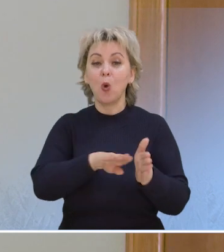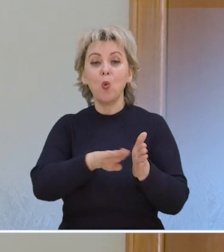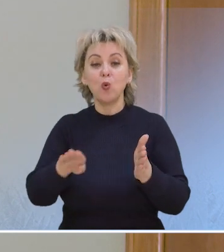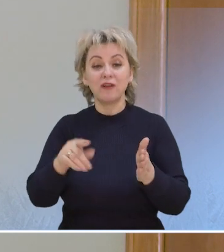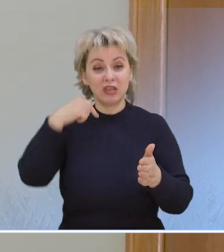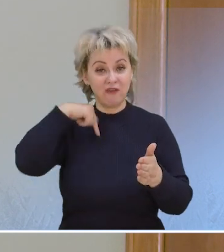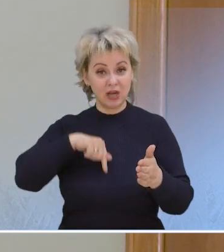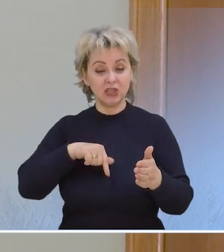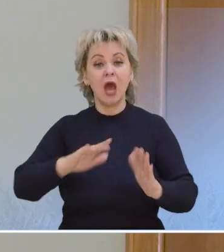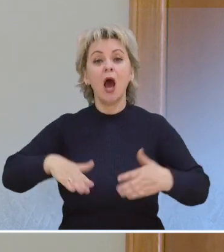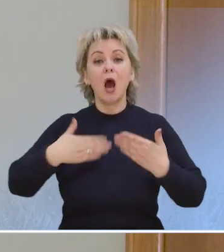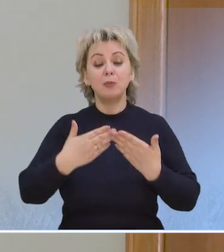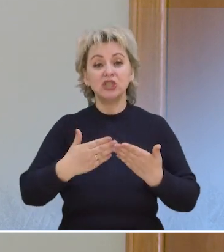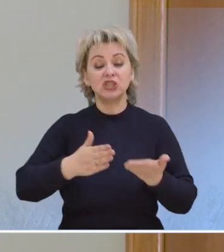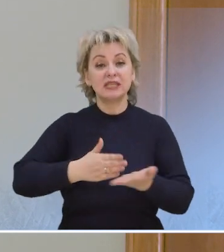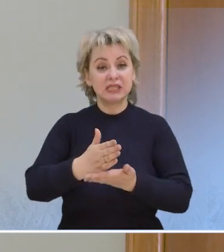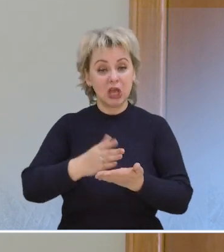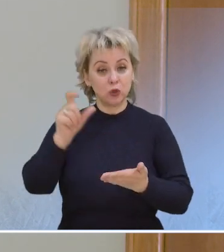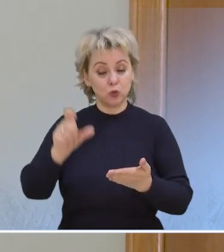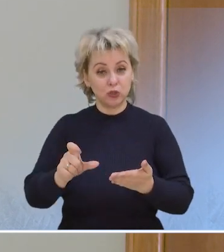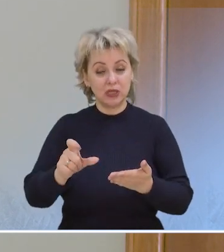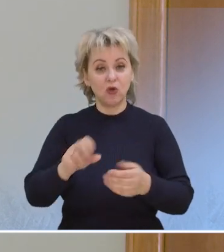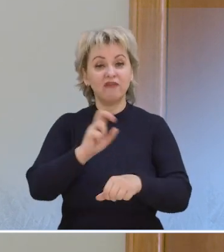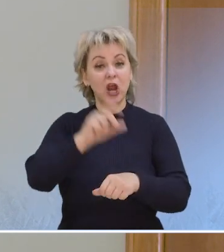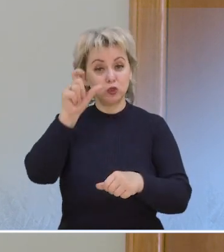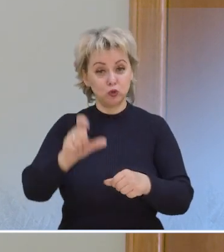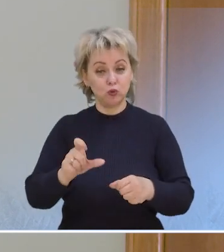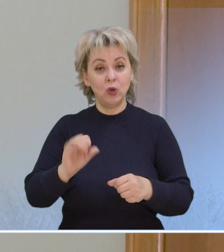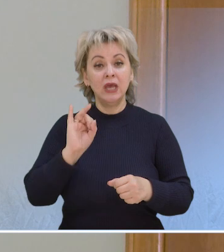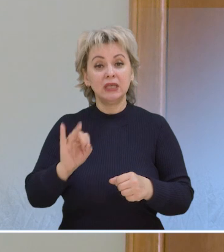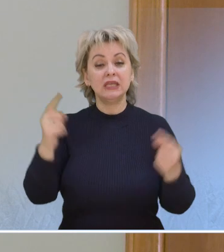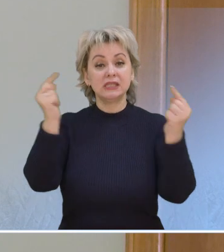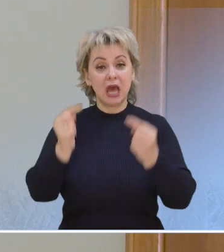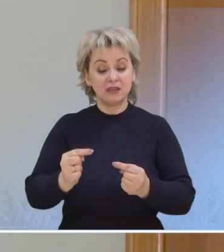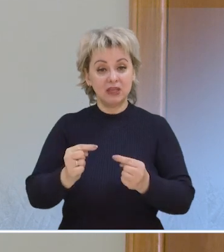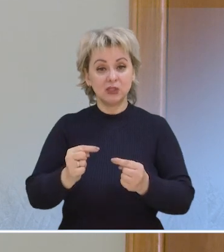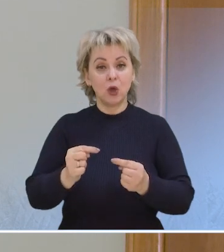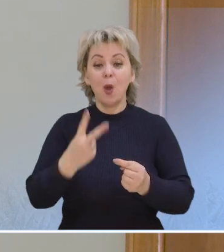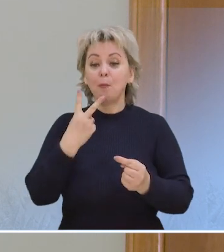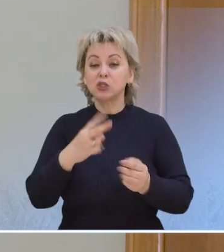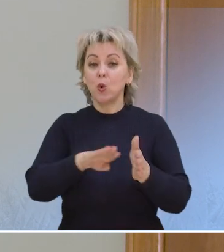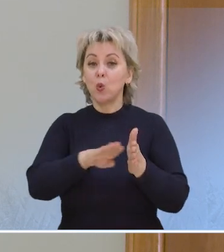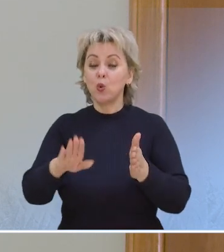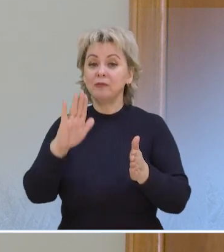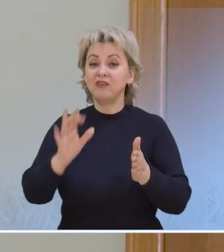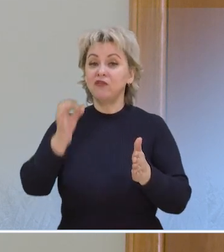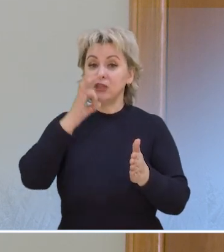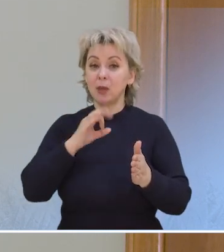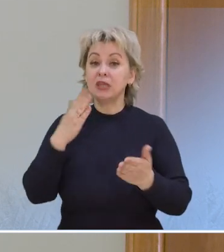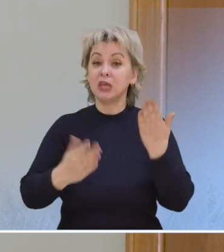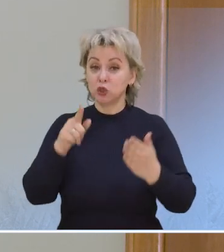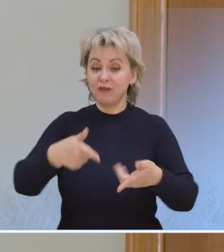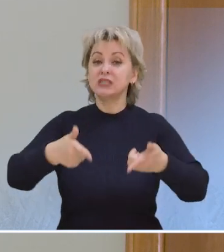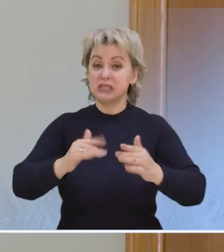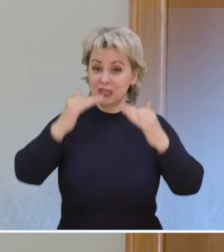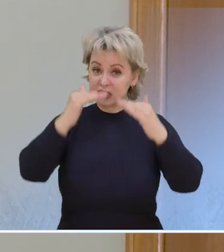уровень, то есть нужно обратиться к сотруднику, нужно обратиться к врачу и, соответственно, определить уровень витаминов. Если